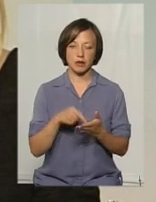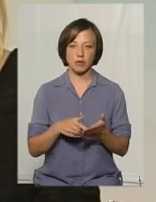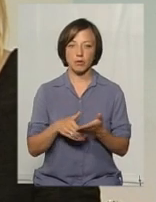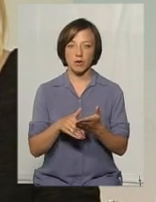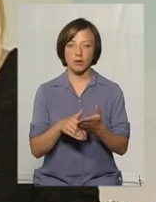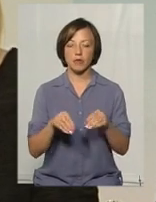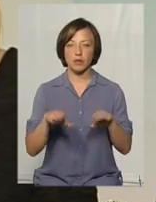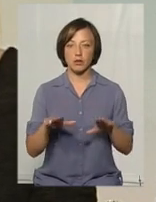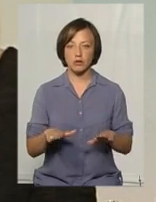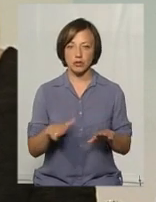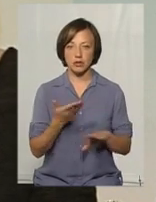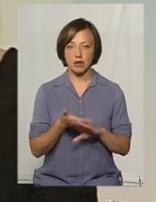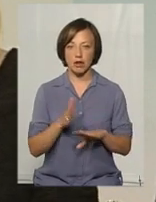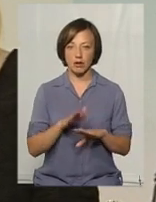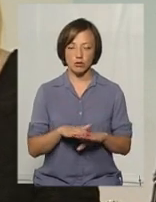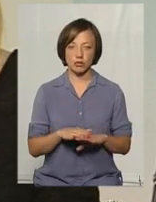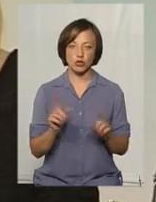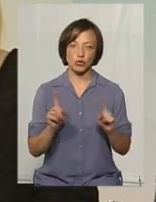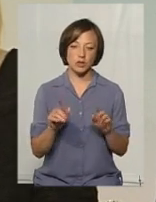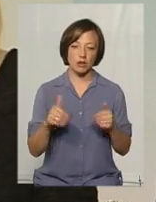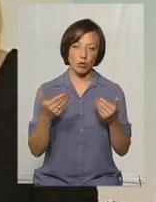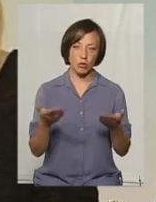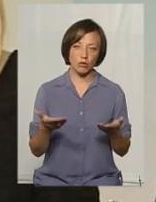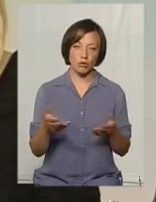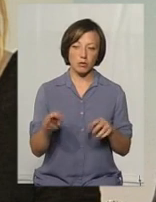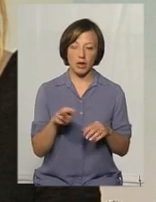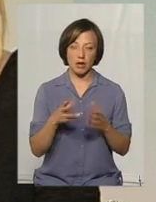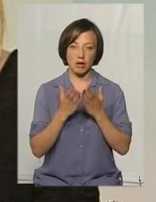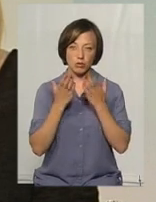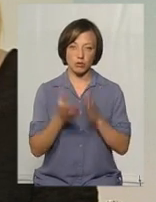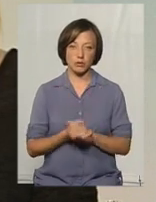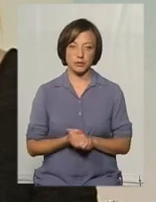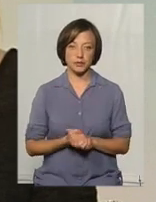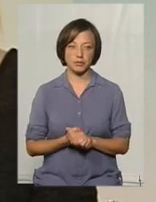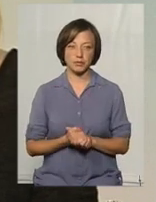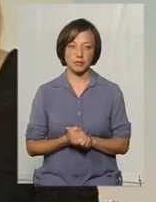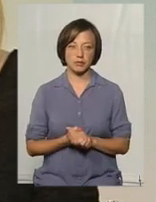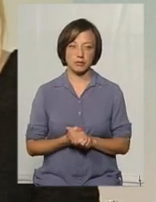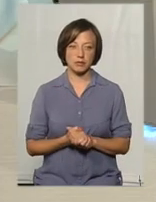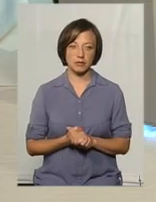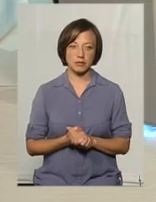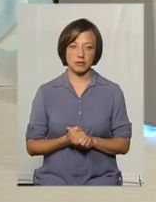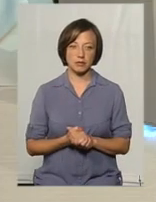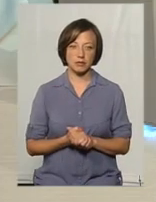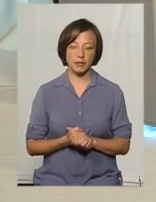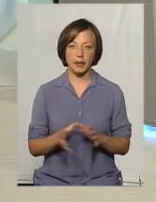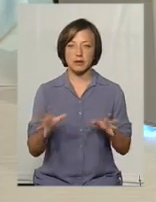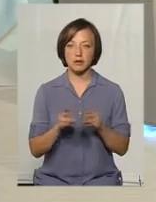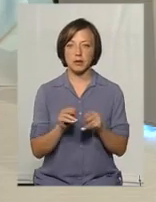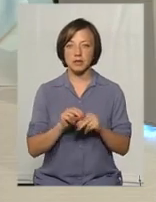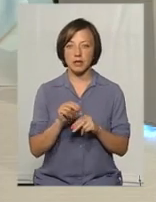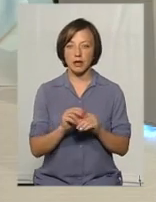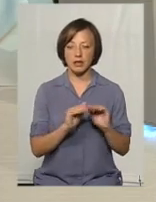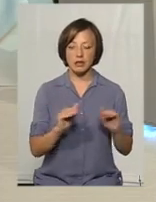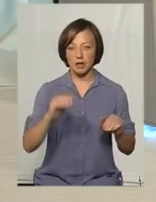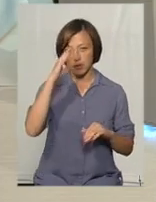допомагаємо вирішувати якісь складнощі, можливо, щось рекомендуємо, якусь літературу почитати, якісь, можливо, спільні заняття для